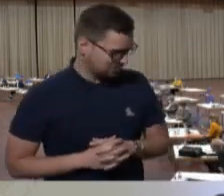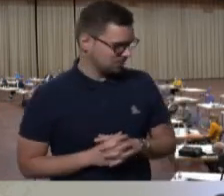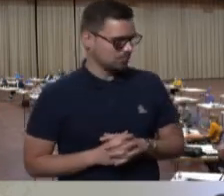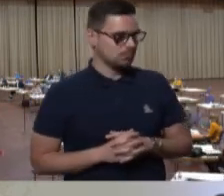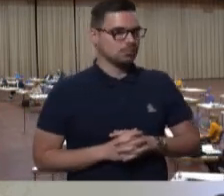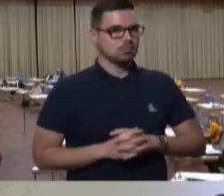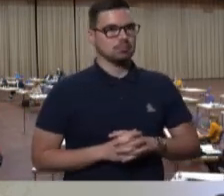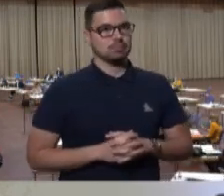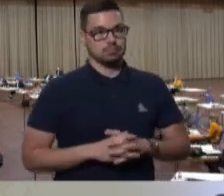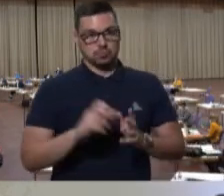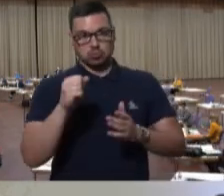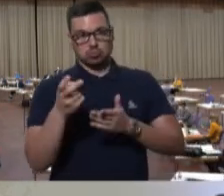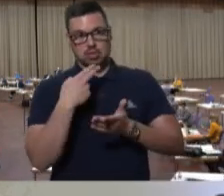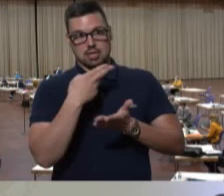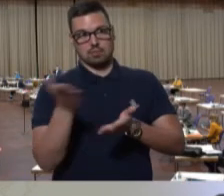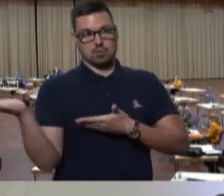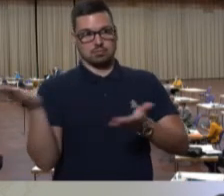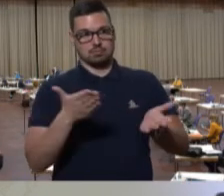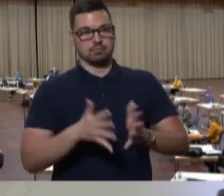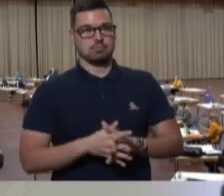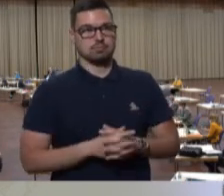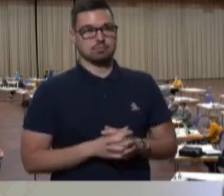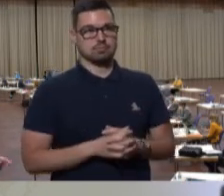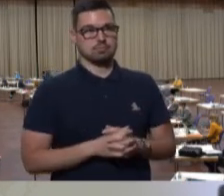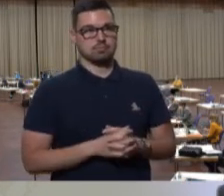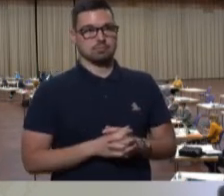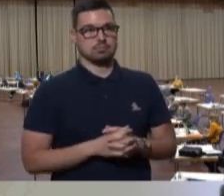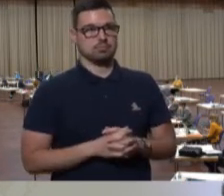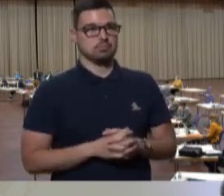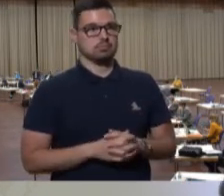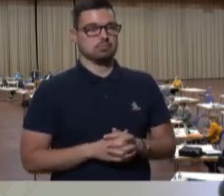Sie haben die Möglichkeit, darauf zu antworten. Ja, können Sie.